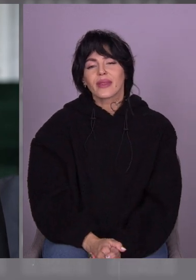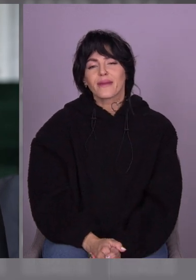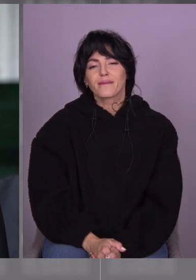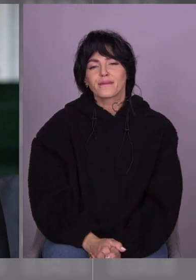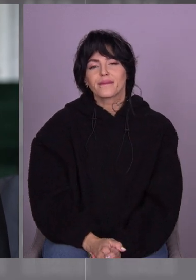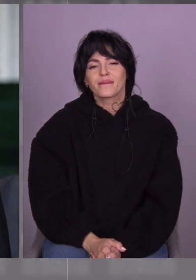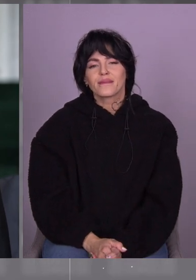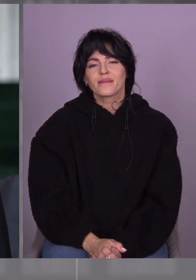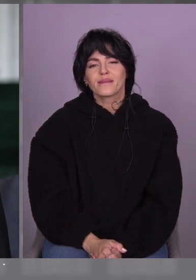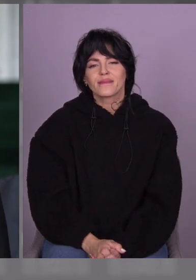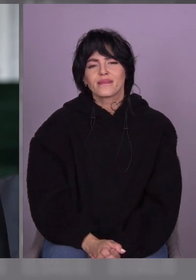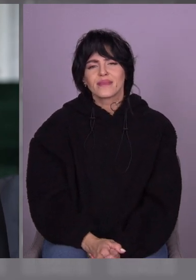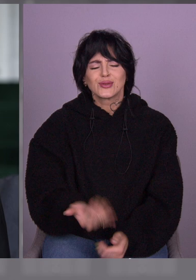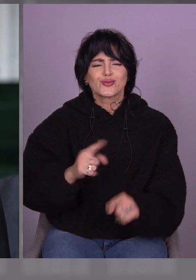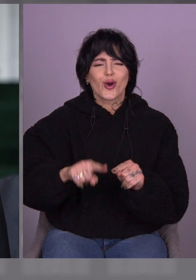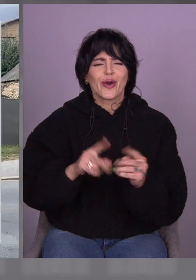Після, йти.